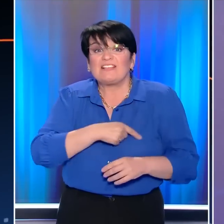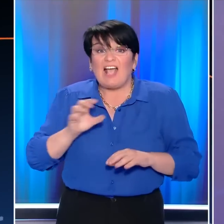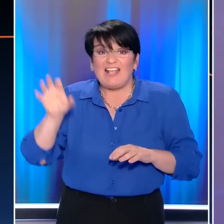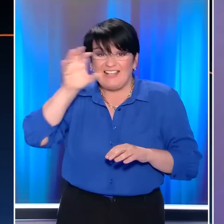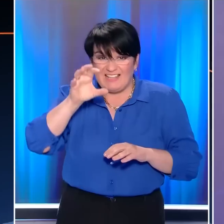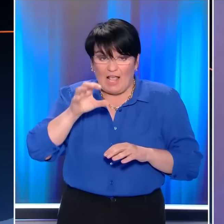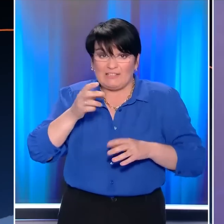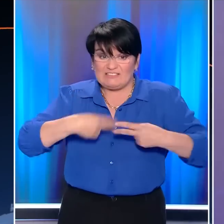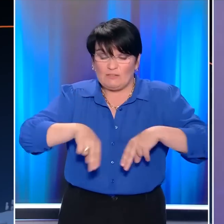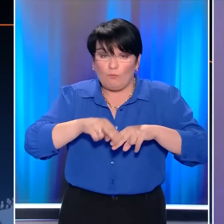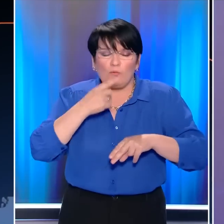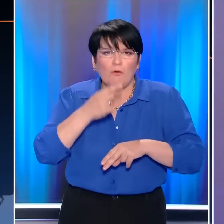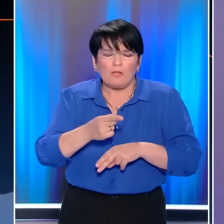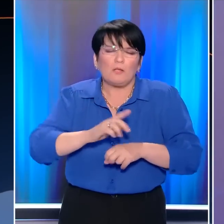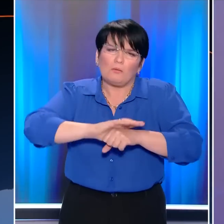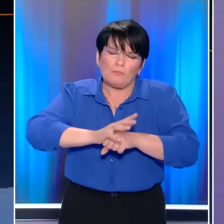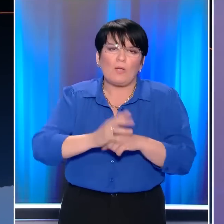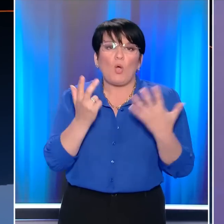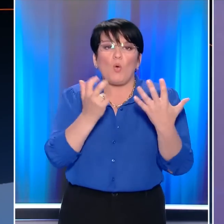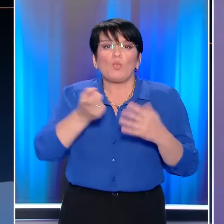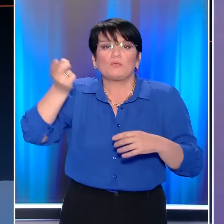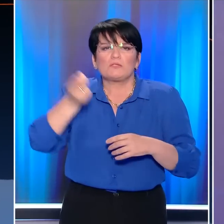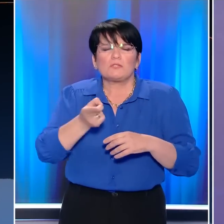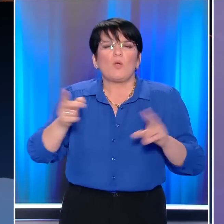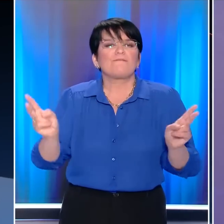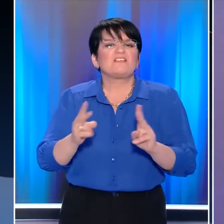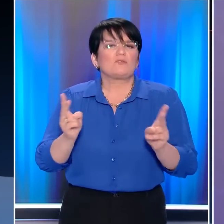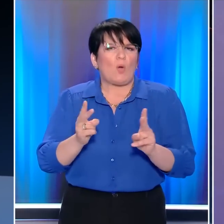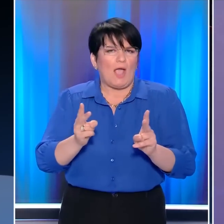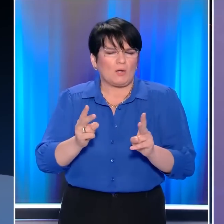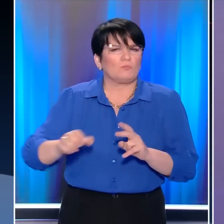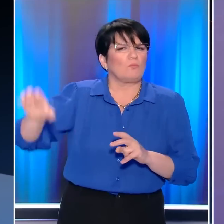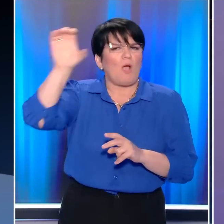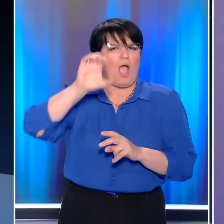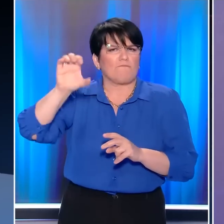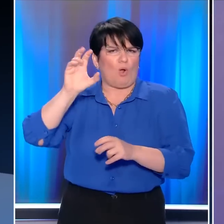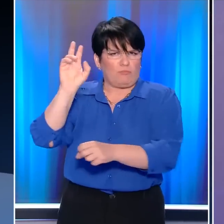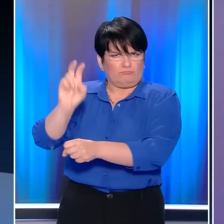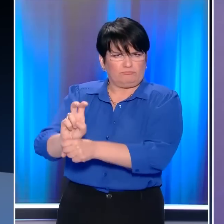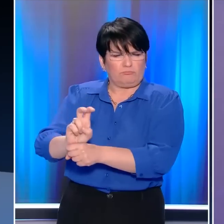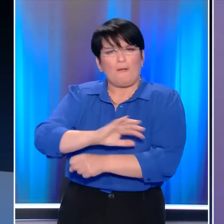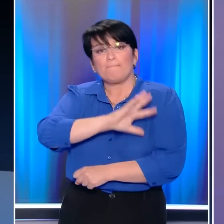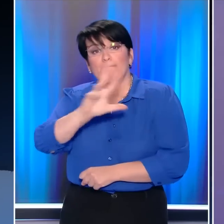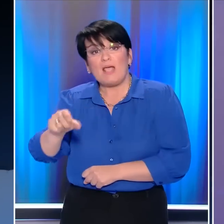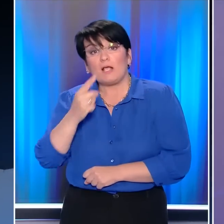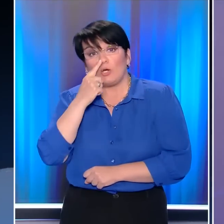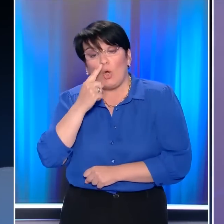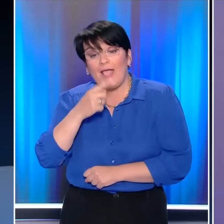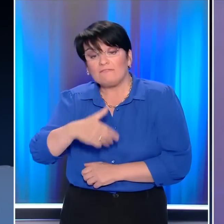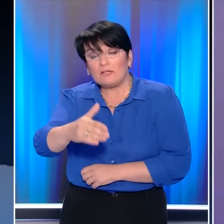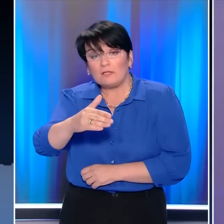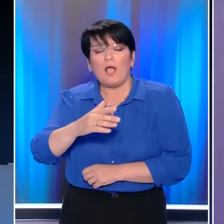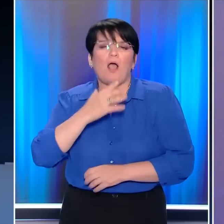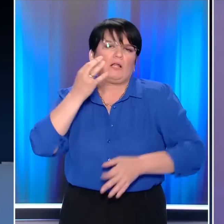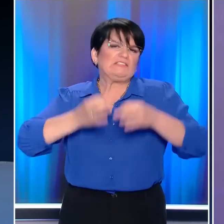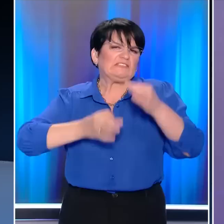Συνοδοκορυφή στην ανάγκη για πληρότητα 80% σε φυσικό αέριο στις ευρωπαϊκές αποθήκες έως τον Νοέμβριο. Το θέμα συζητήθηκε